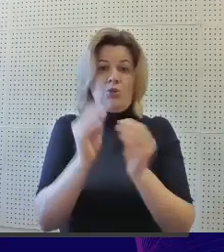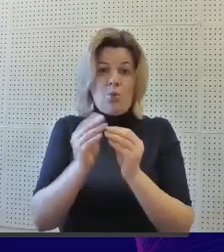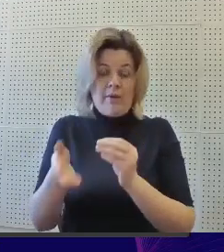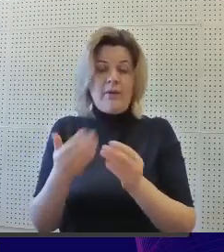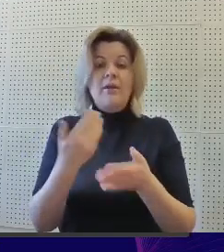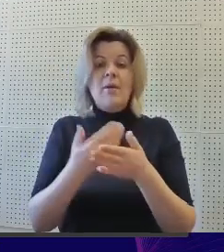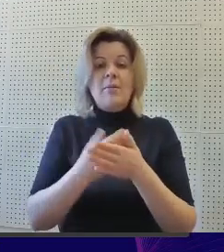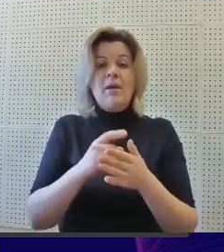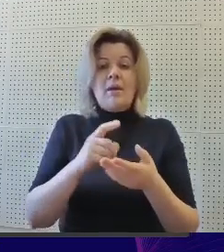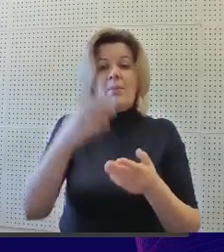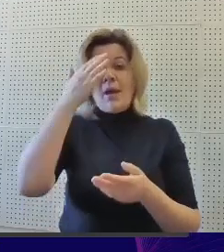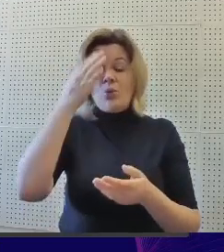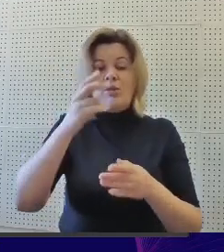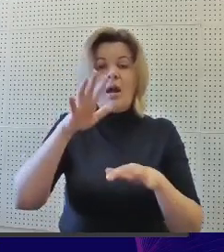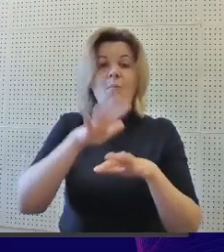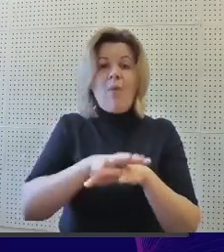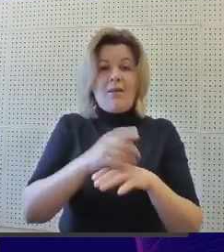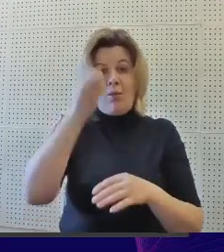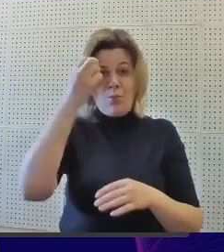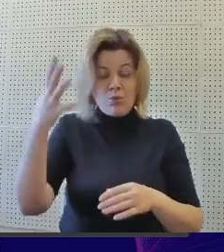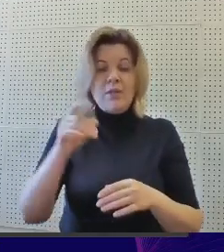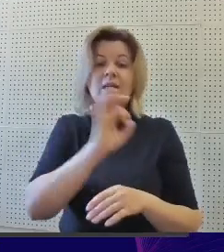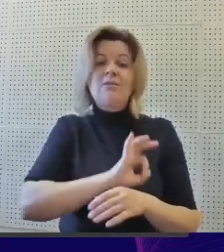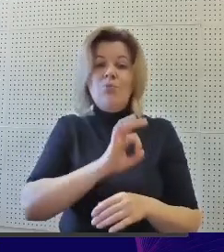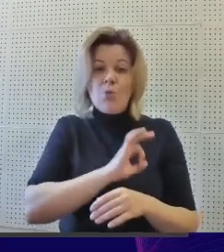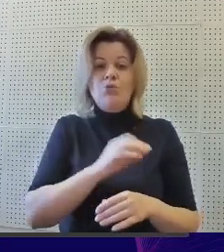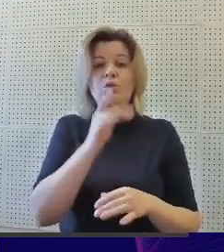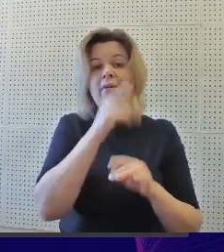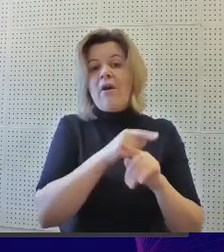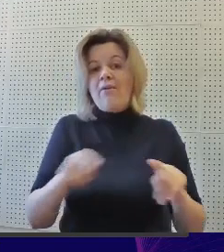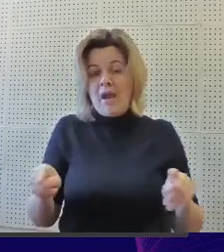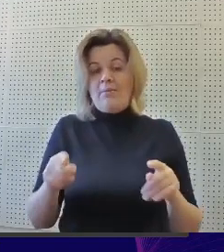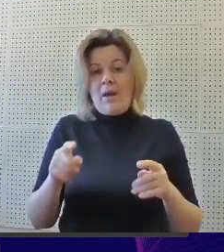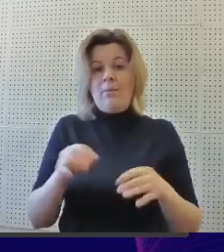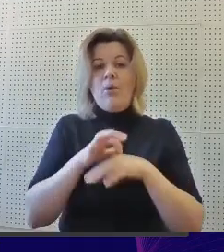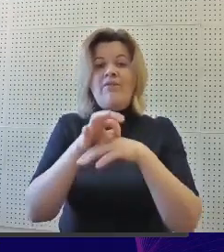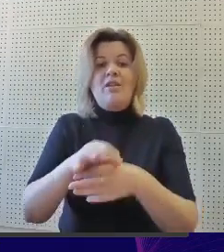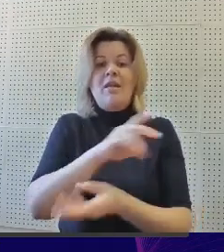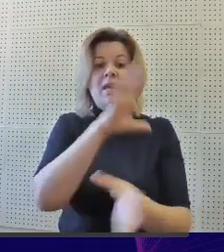Например, методика банка мудрости используется во время подведения итогов.